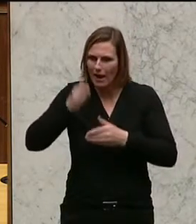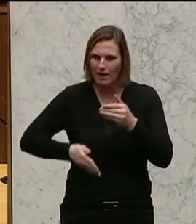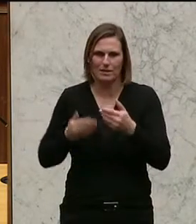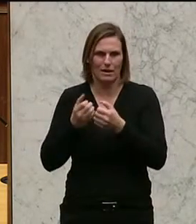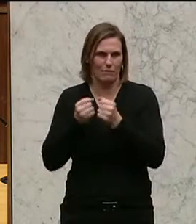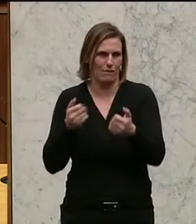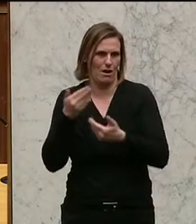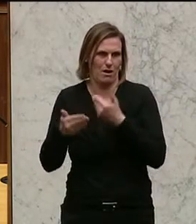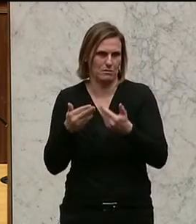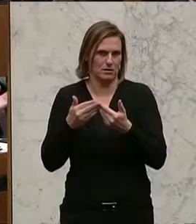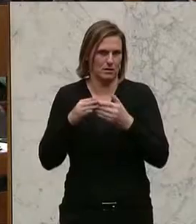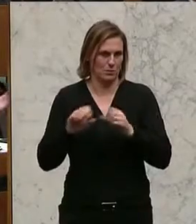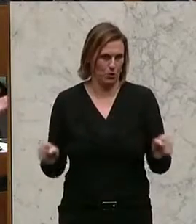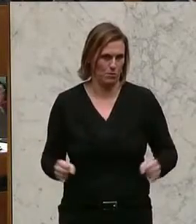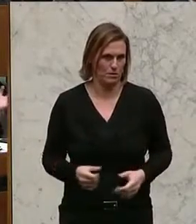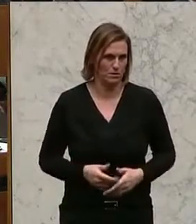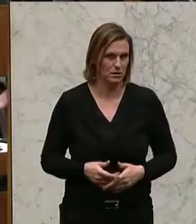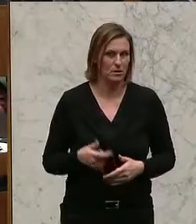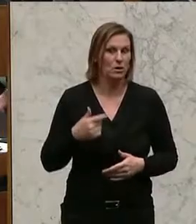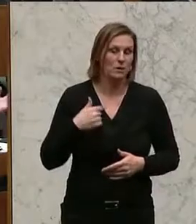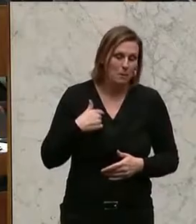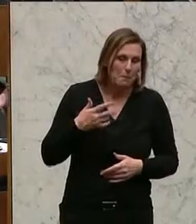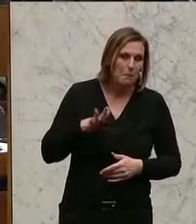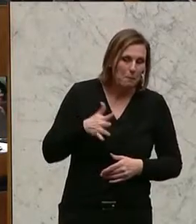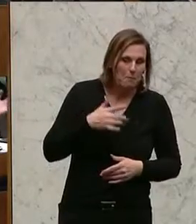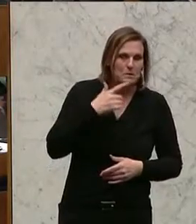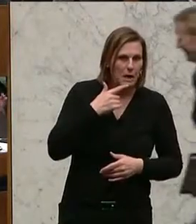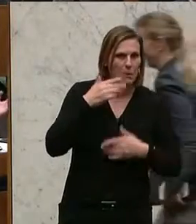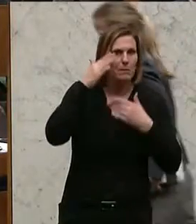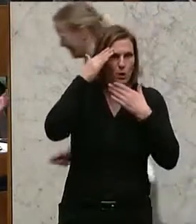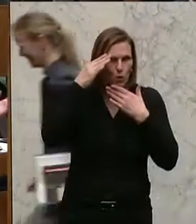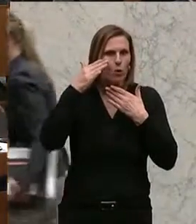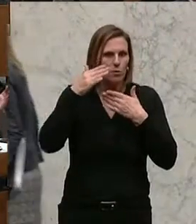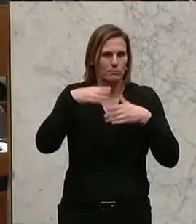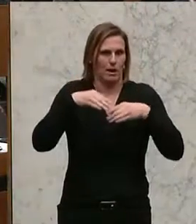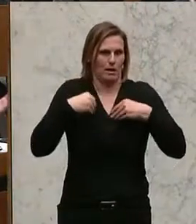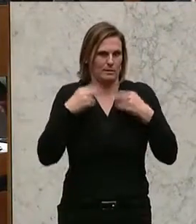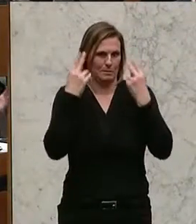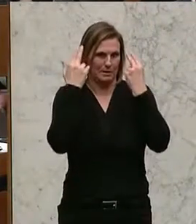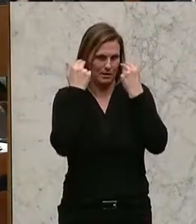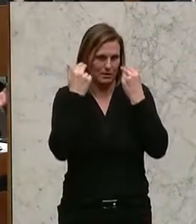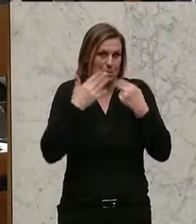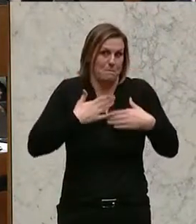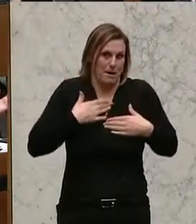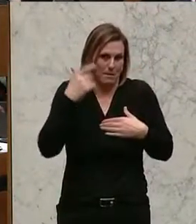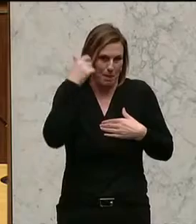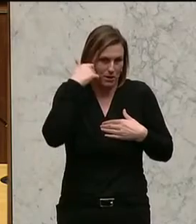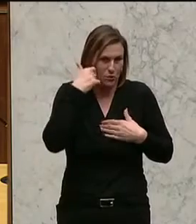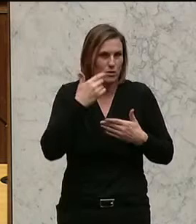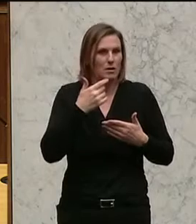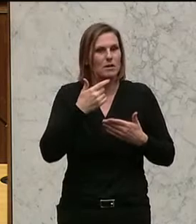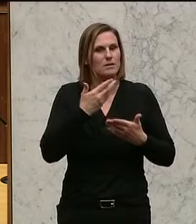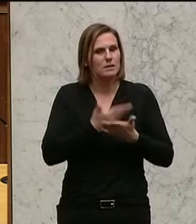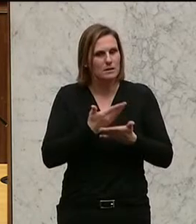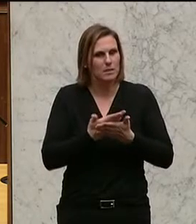wage zu behaupten, Marokko würde innerhalb von 24 Stunden all dem zustimmen. Es ist also evident, es ist